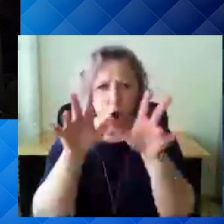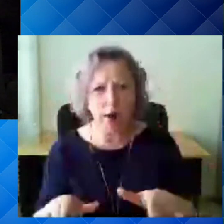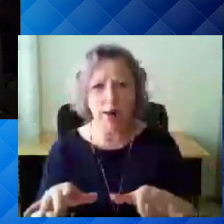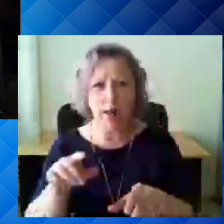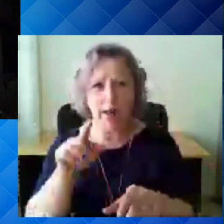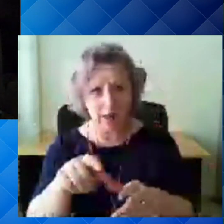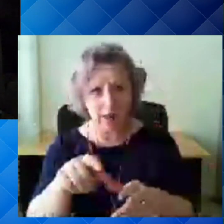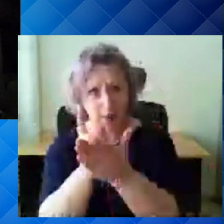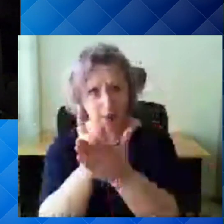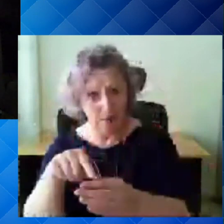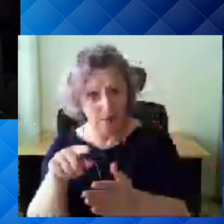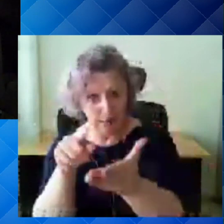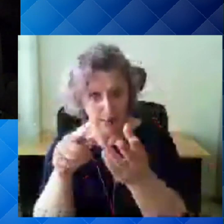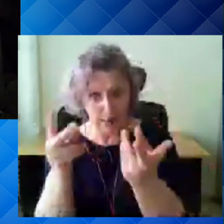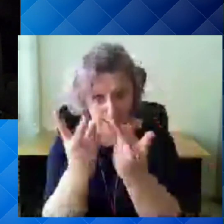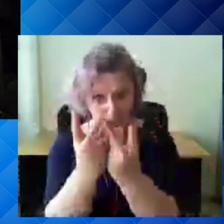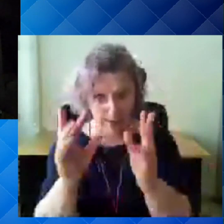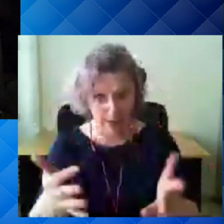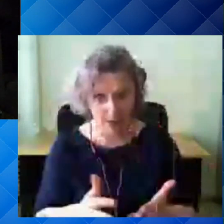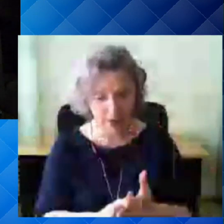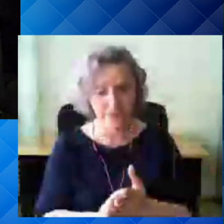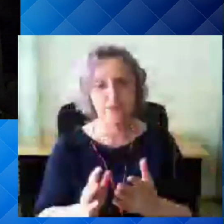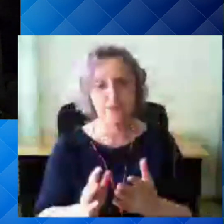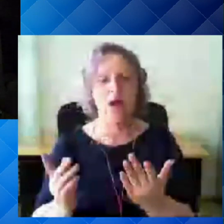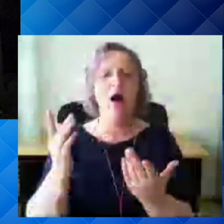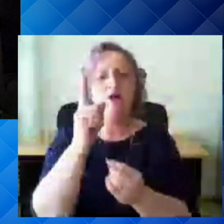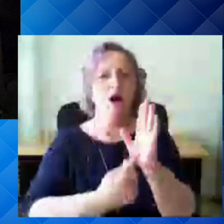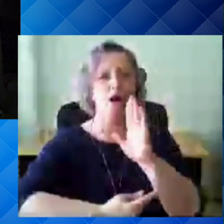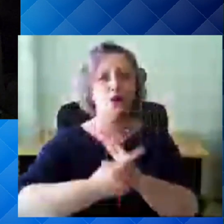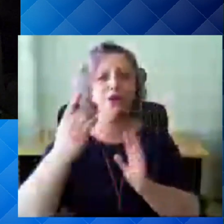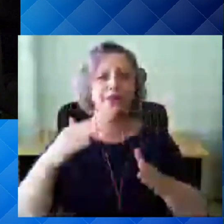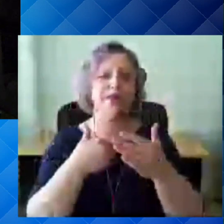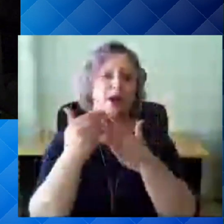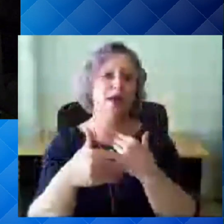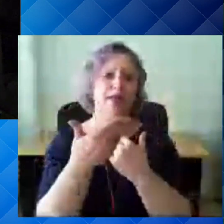et kas see on see eesmärk. Aga annaksin siis sõna kõige pealt tervise ametile.